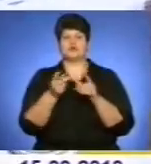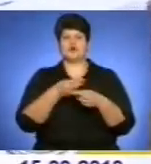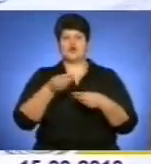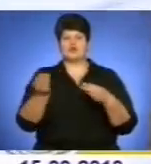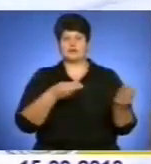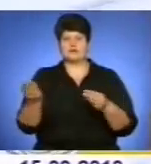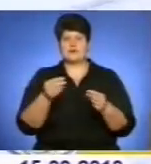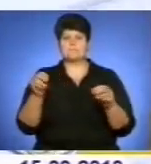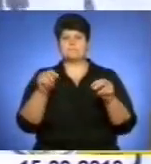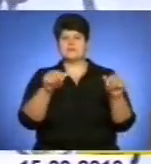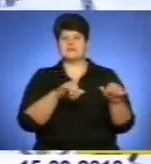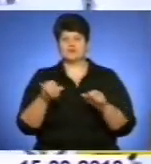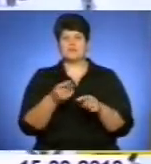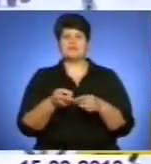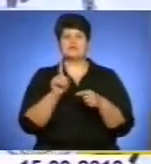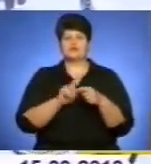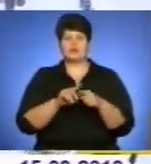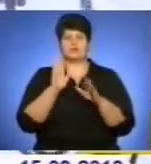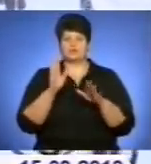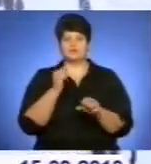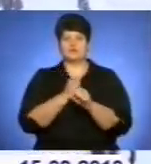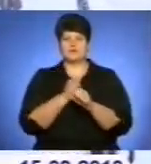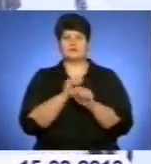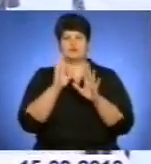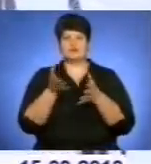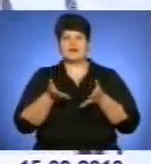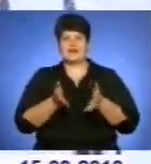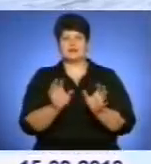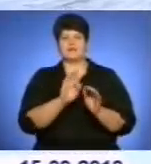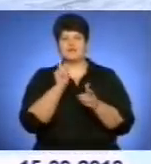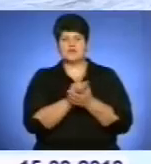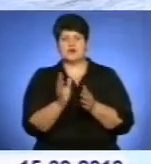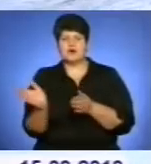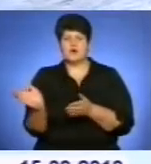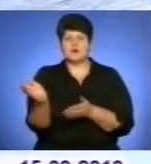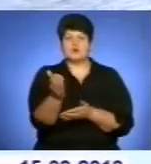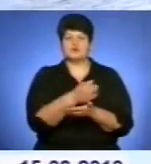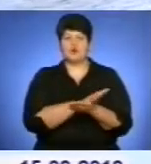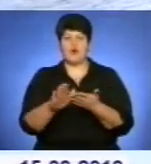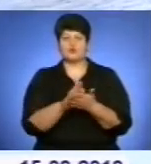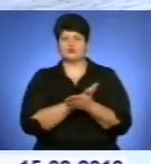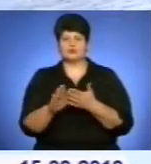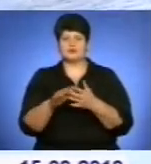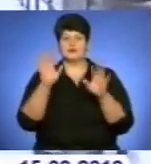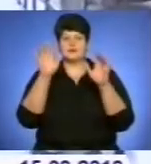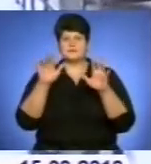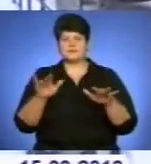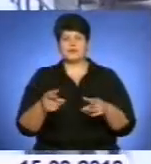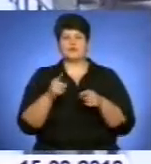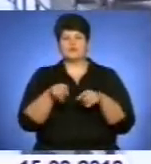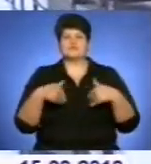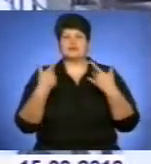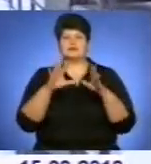Тернополі наш наступний відеоматеріал. Як повідомляє міська рада, на дорогах працює тисяча комунальників, шість